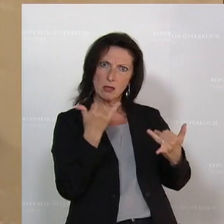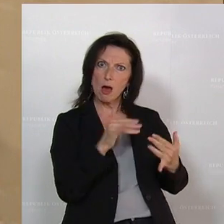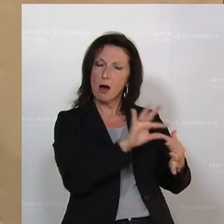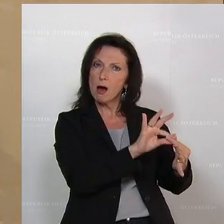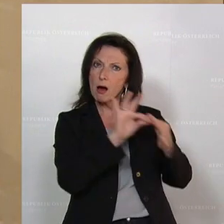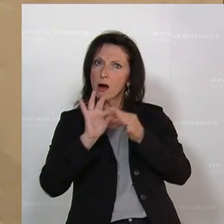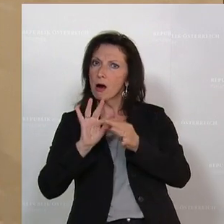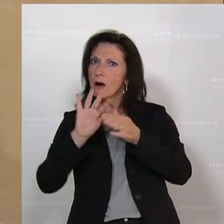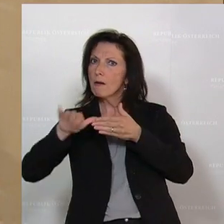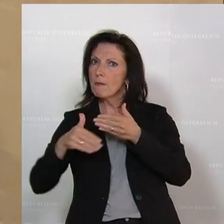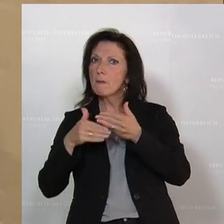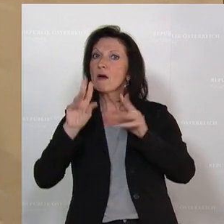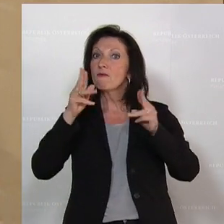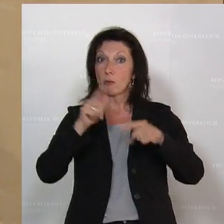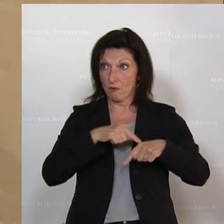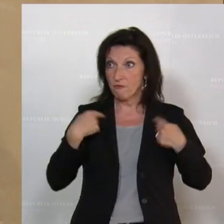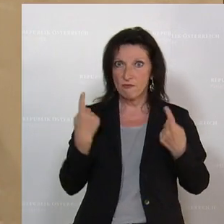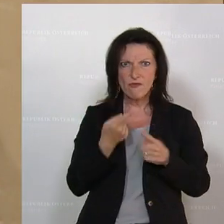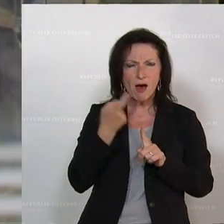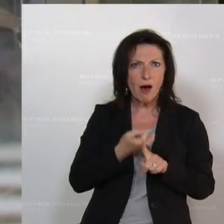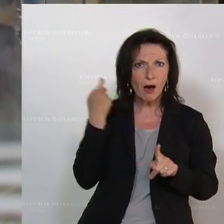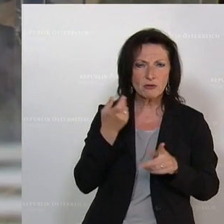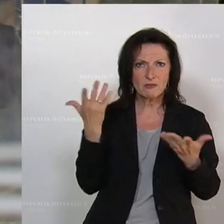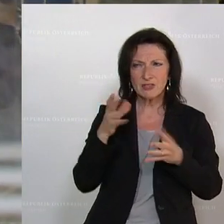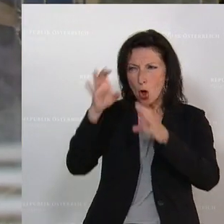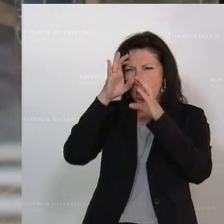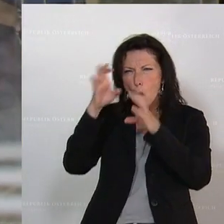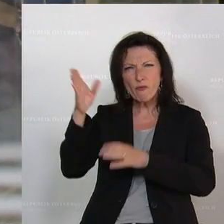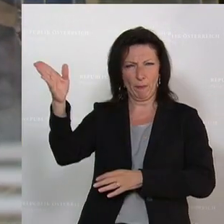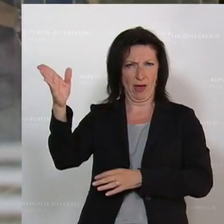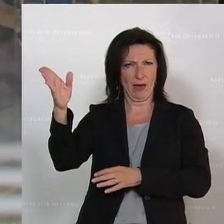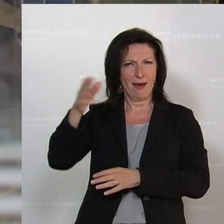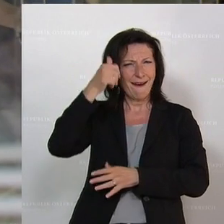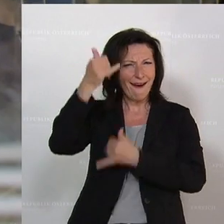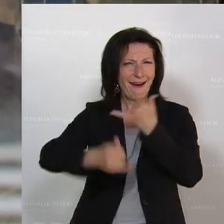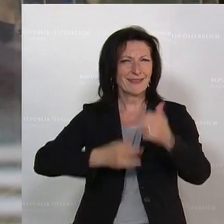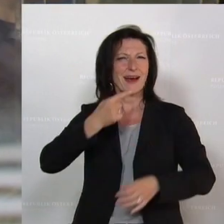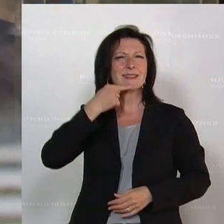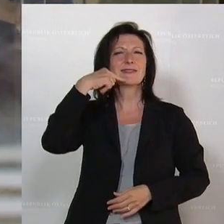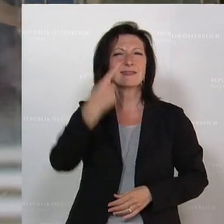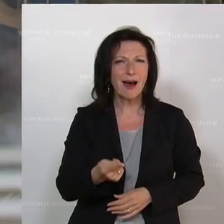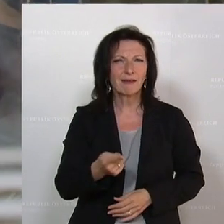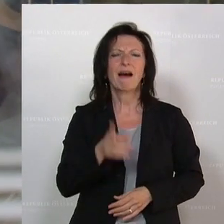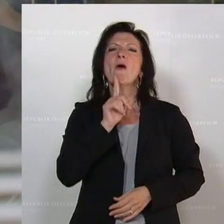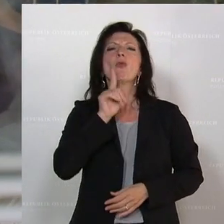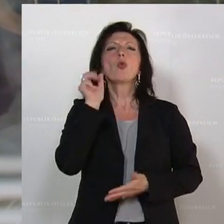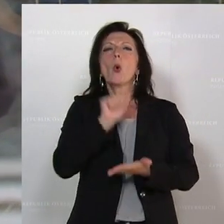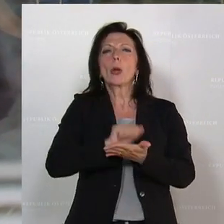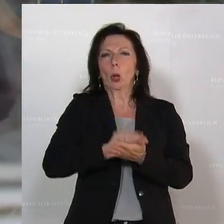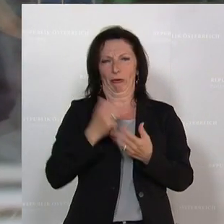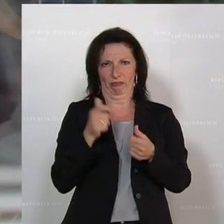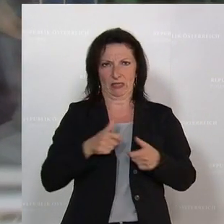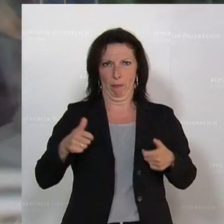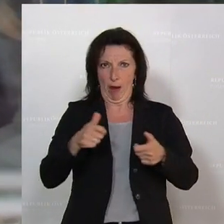wir hier zutage gefördert haben, dass das, was die ÖVP ein Jahr lang behauptet hat, nämlich das waren nur Drucker-Festplatten,